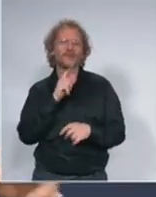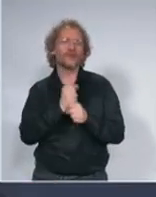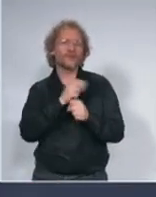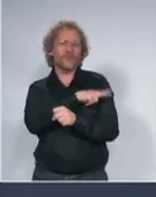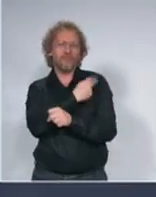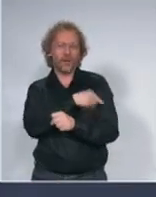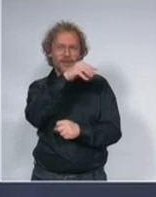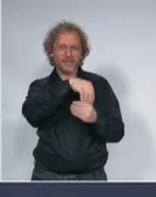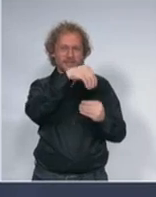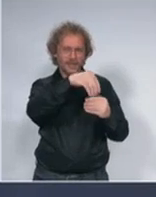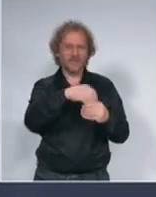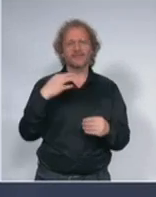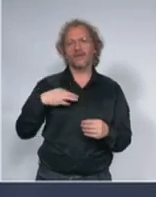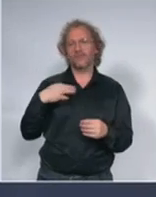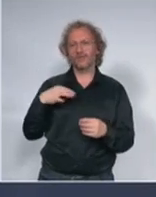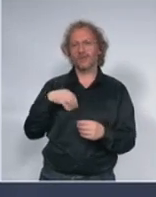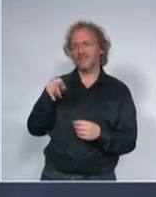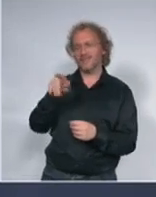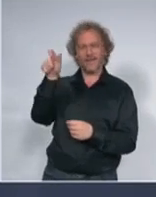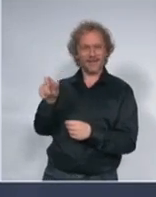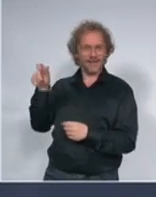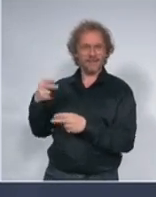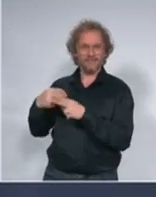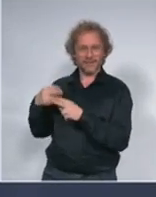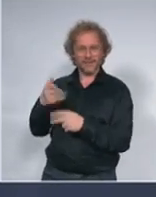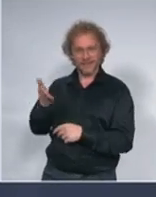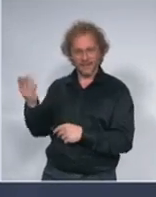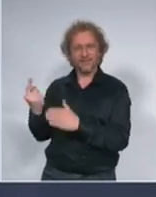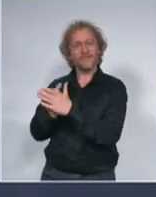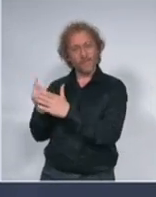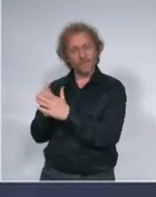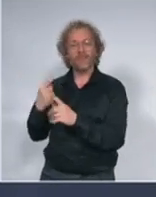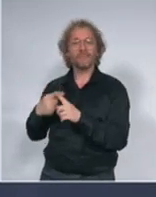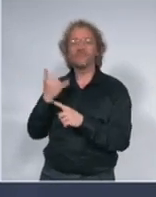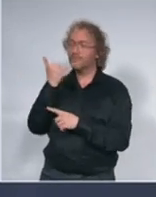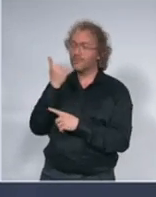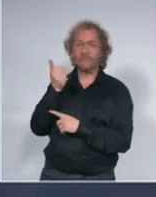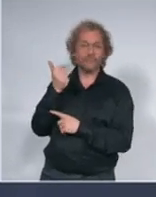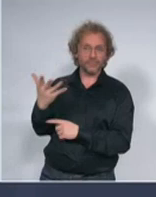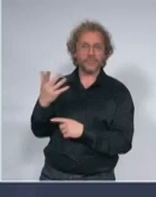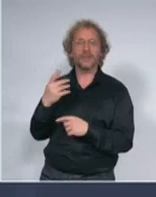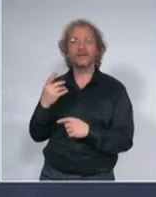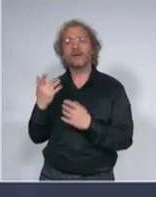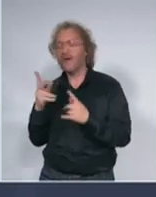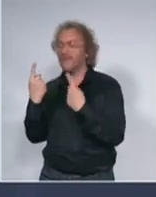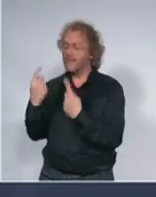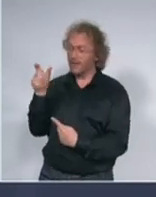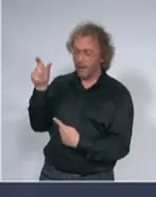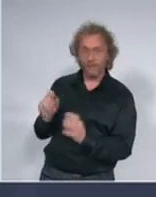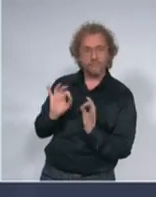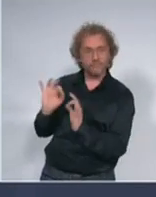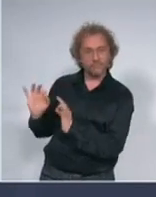zadužene za pacijente za koronavirus ih zovu nekoliko puta dnevno da provere njihovo opšte stanje i